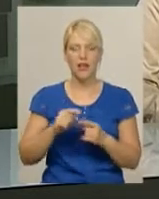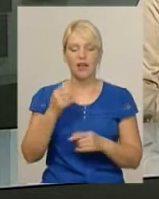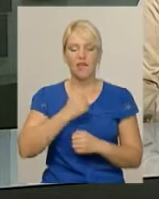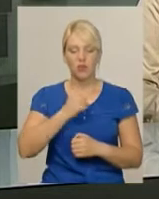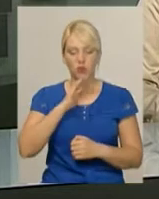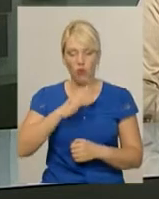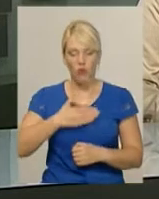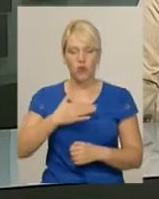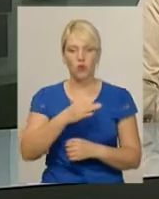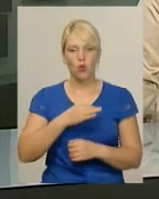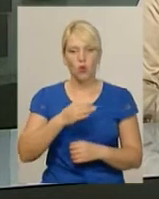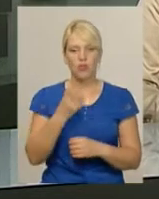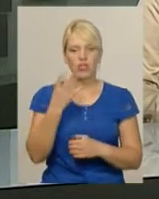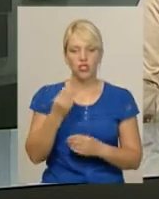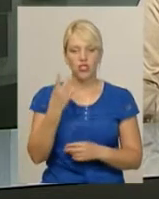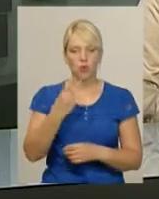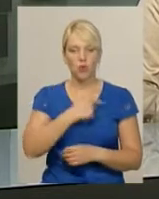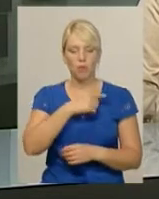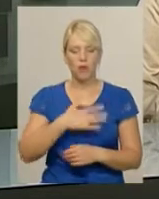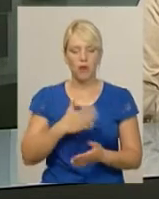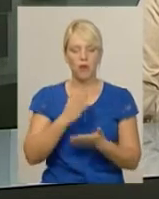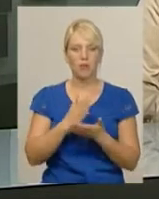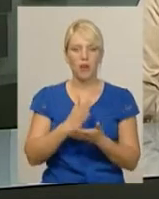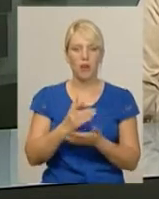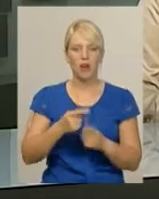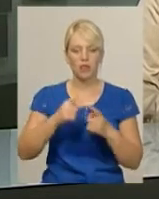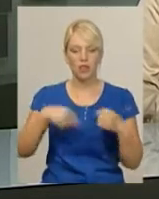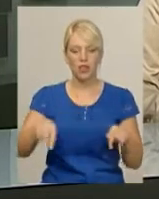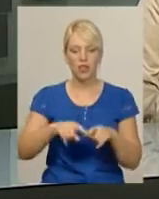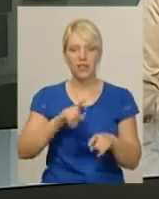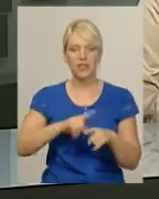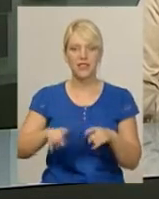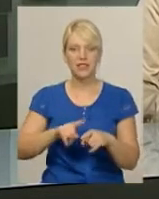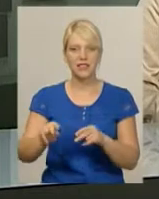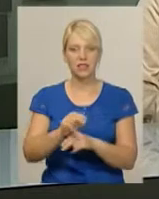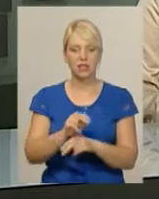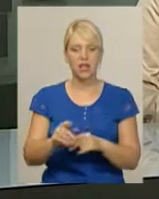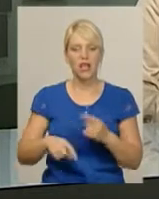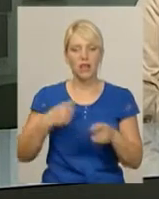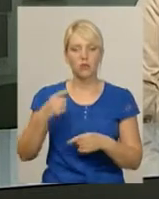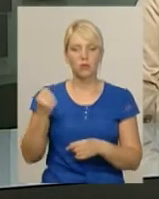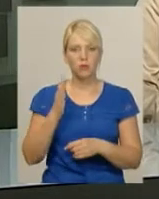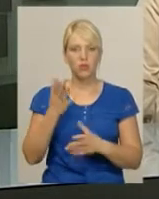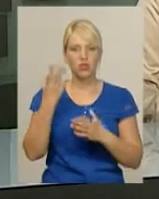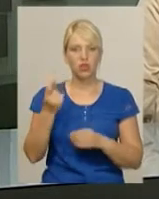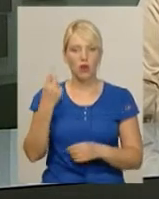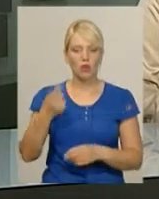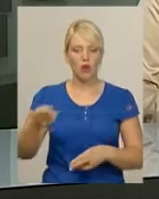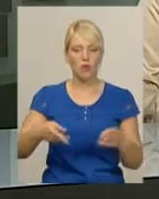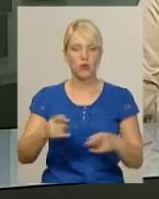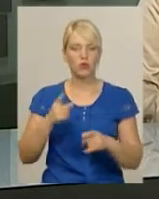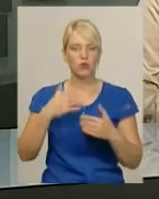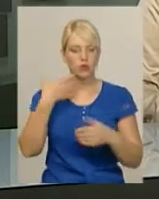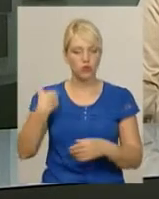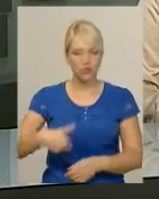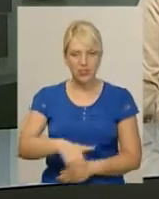двоє поранених на полігоні перебувають у відділенні інтенсивної терапії. Наступного тижня їх прооперують ще раз, адже у тілі бійців залишились